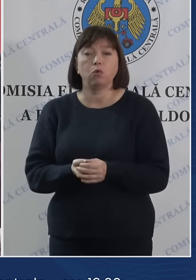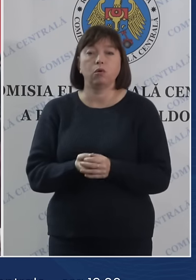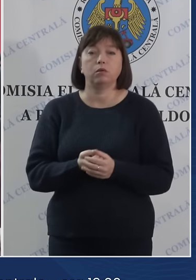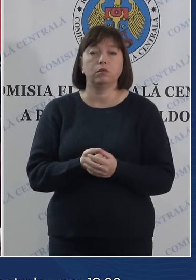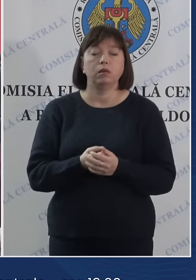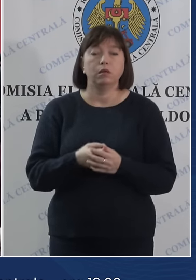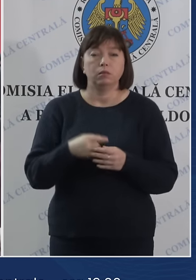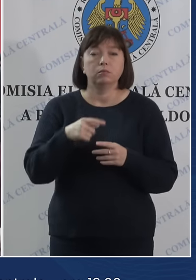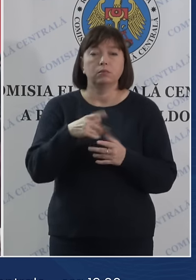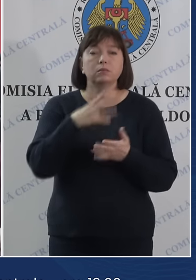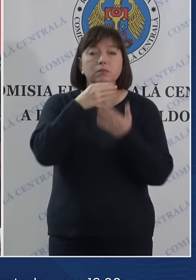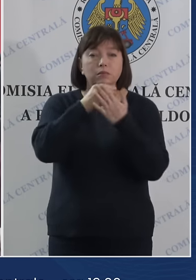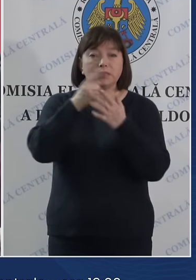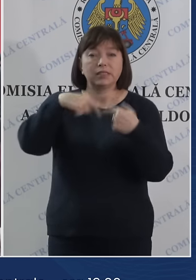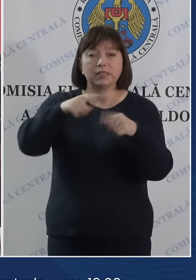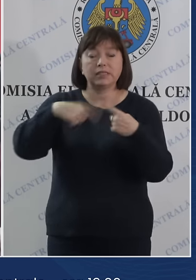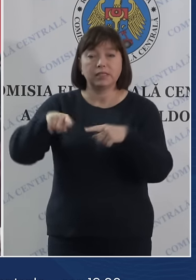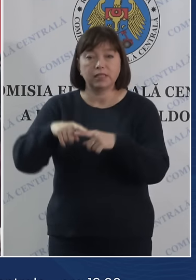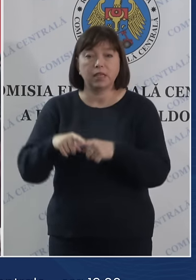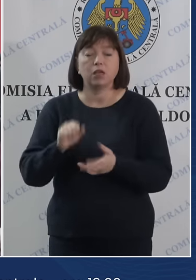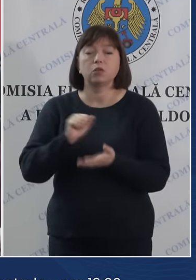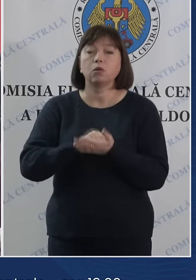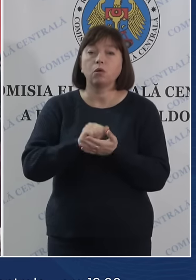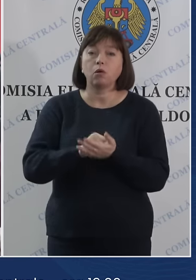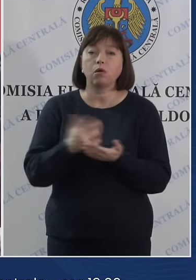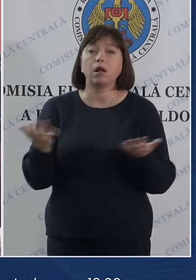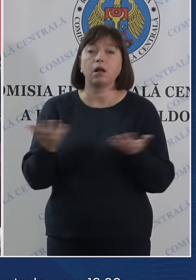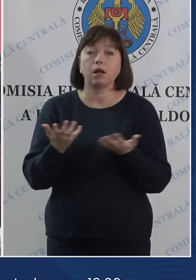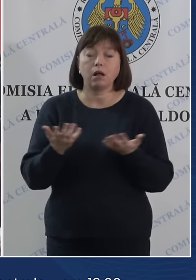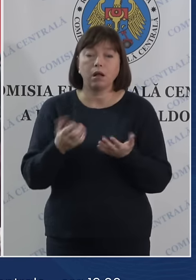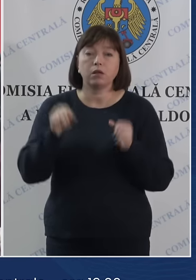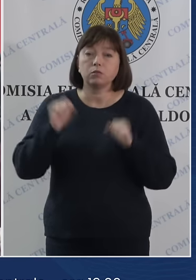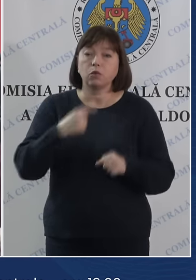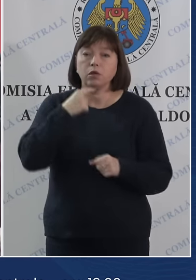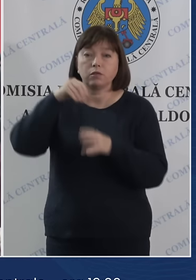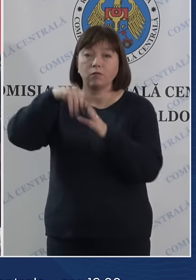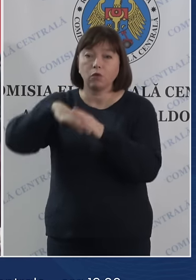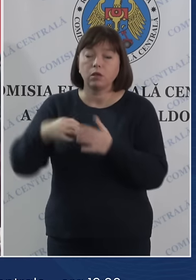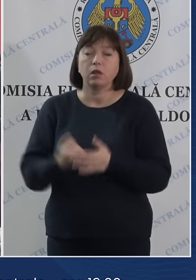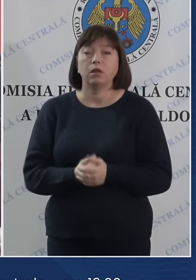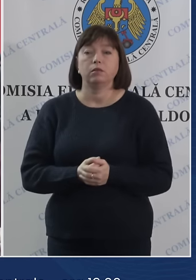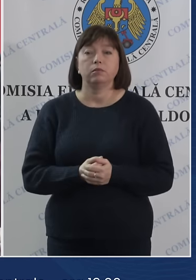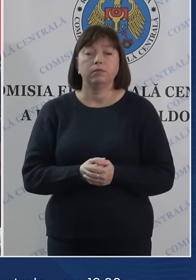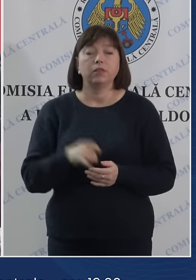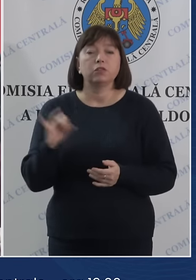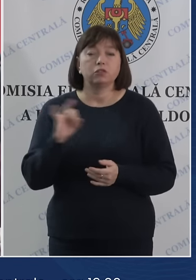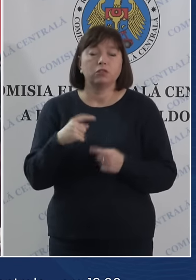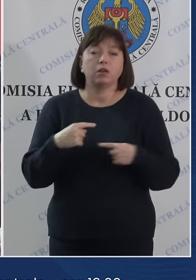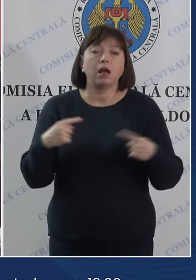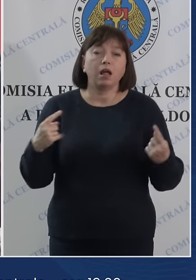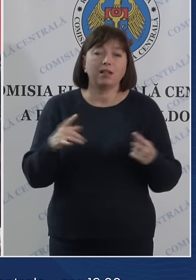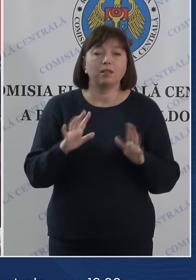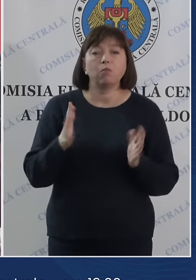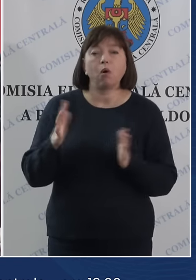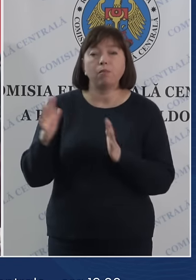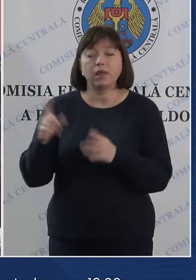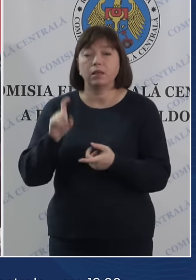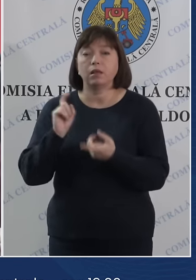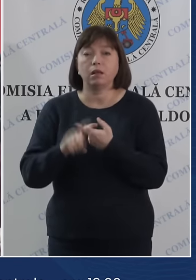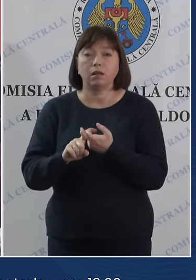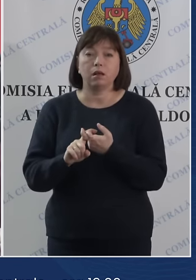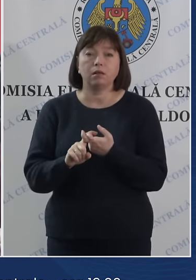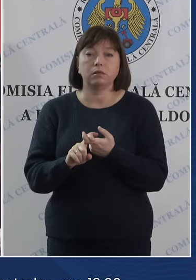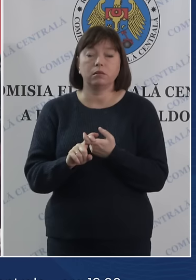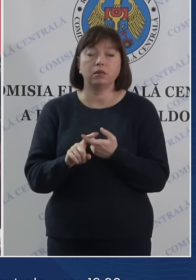adresele secțiilor de votare, actele cu care se votează și alte momente legate de